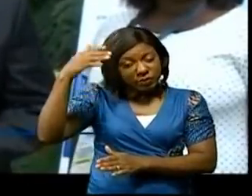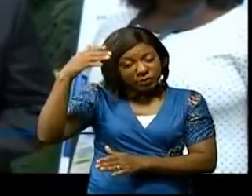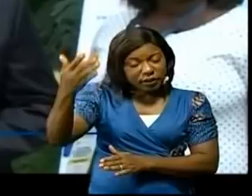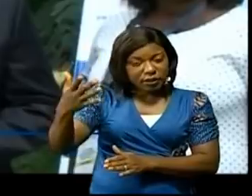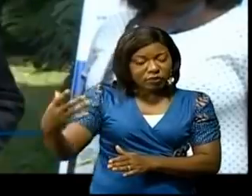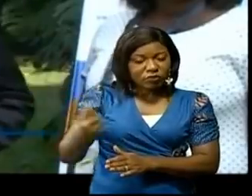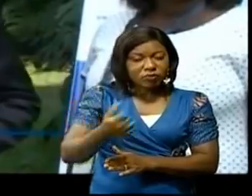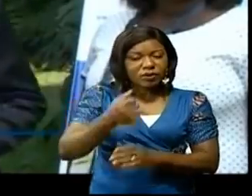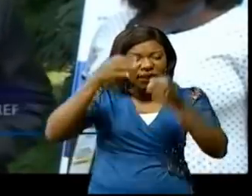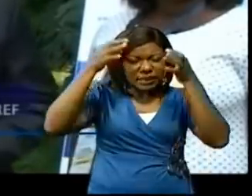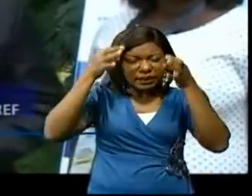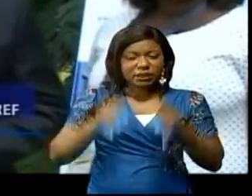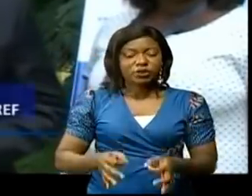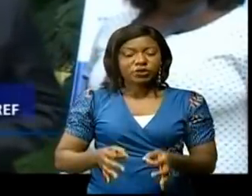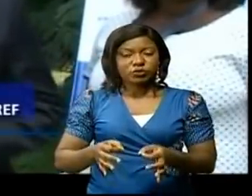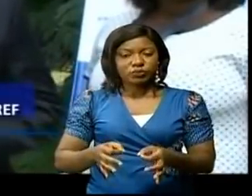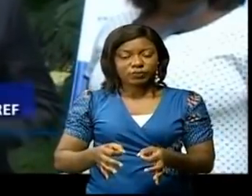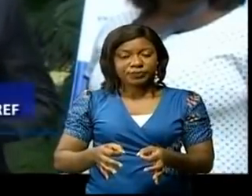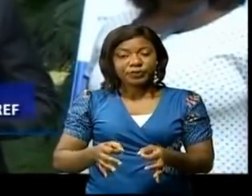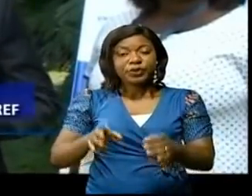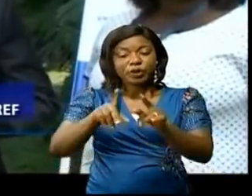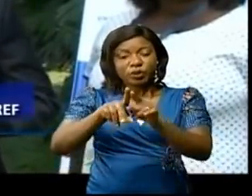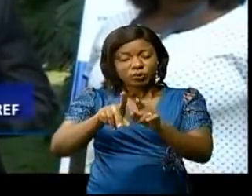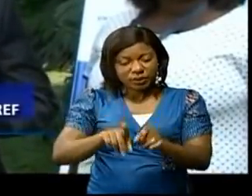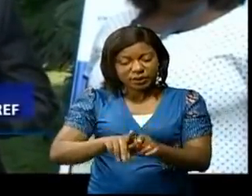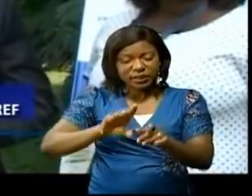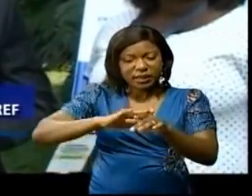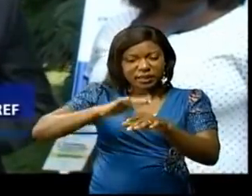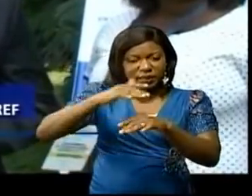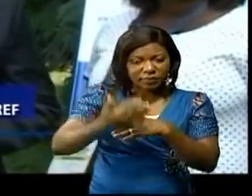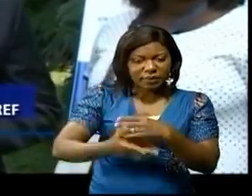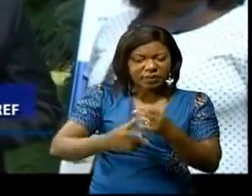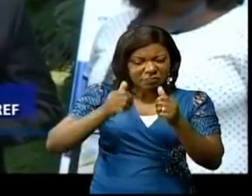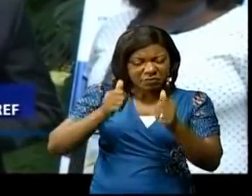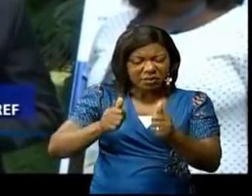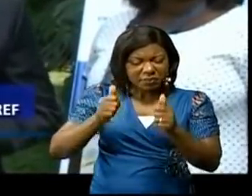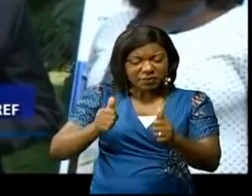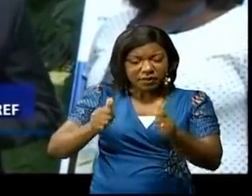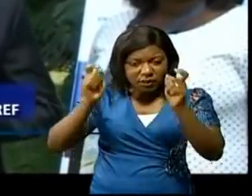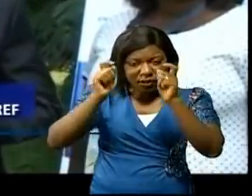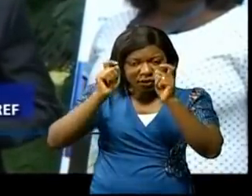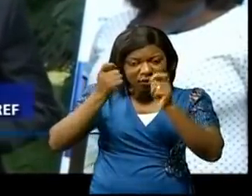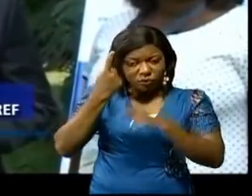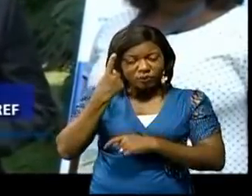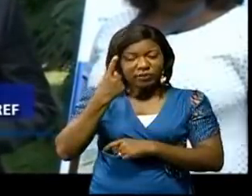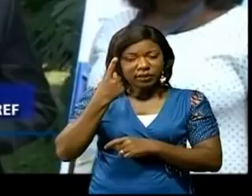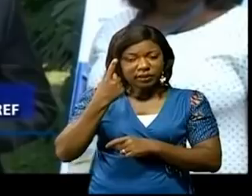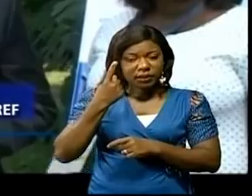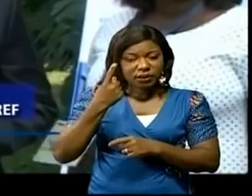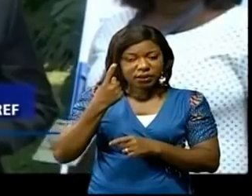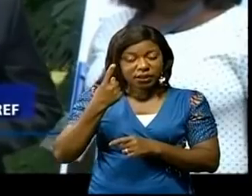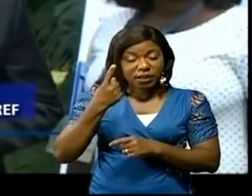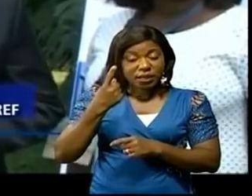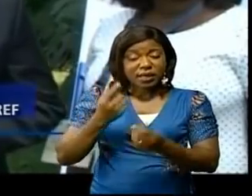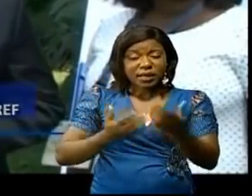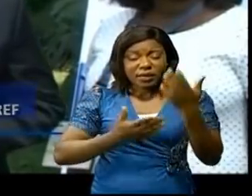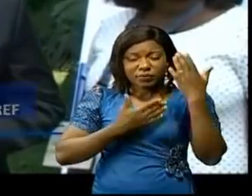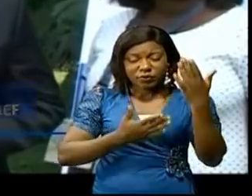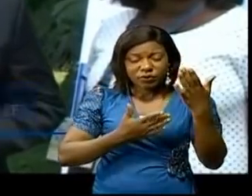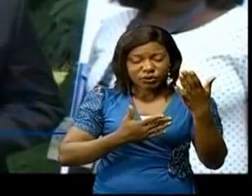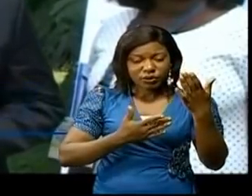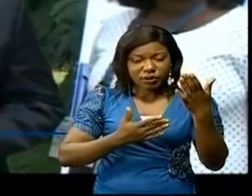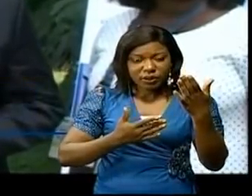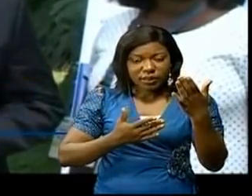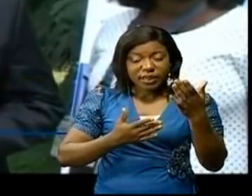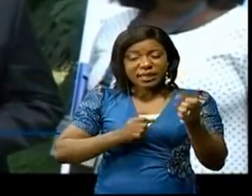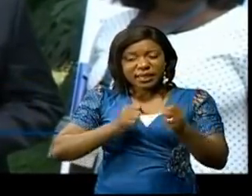'atténuation. Dans la foulée, et après avoir très bien compris l'essence et la portée de cette lutte contre